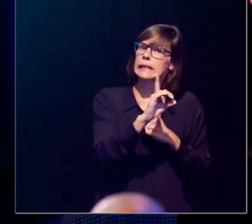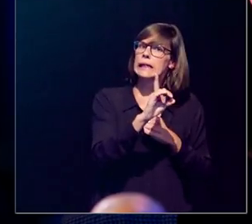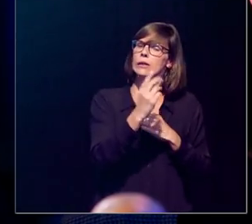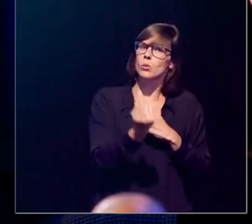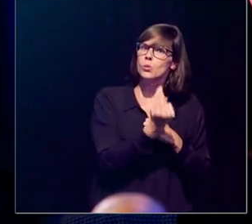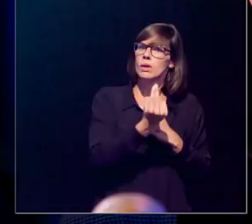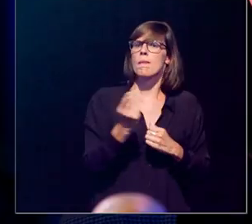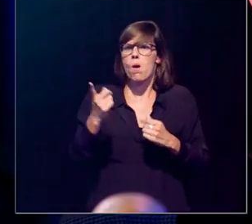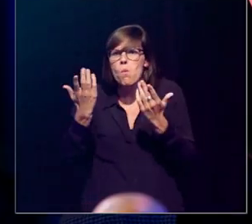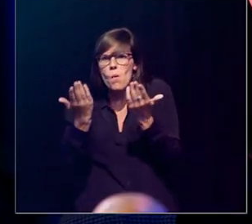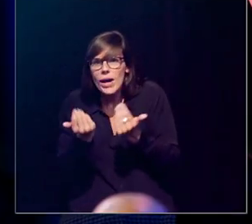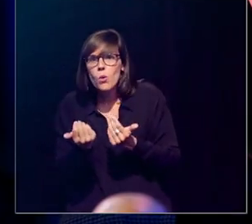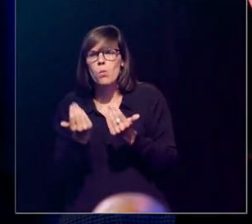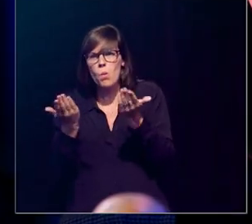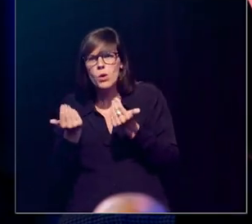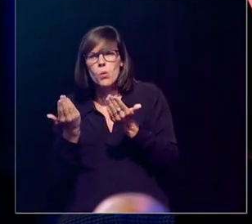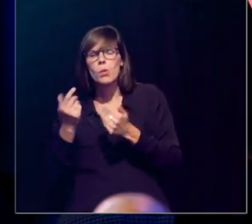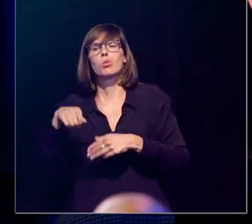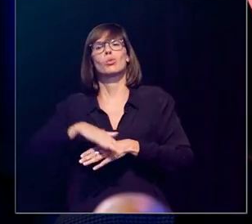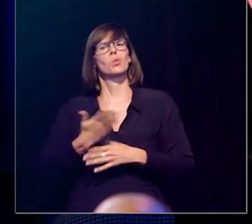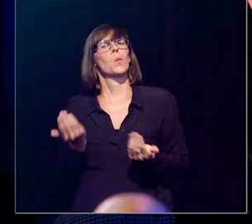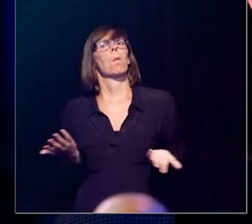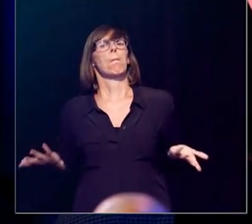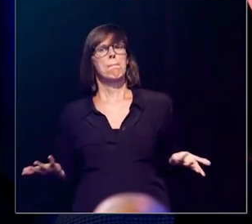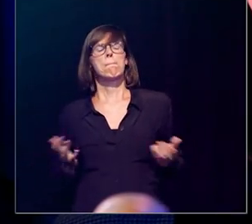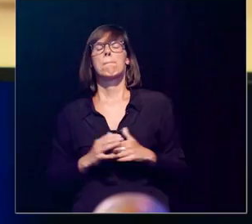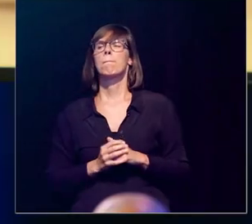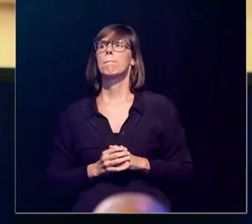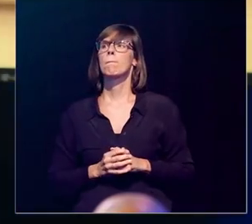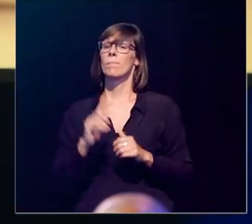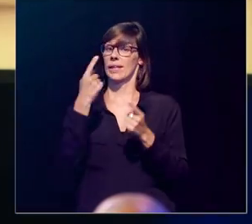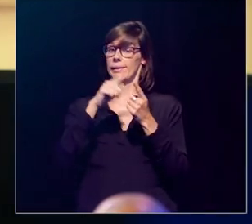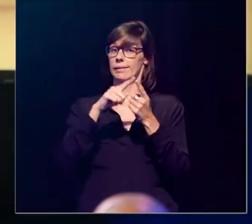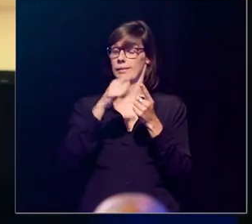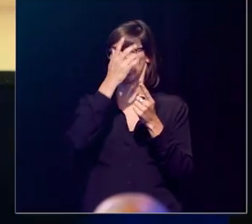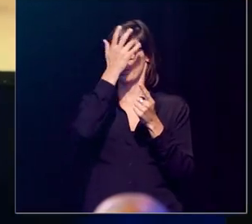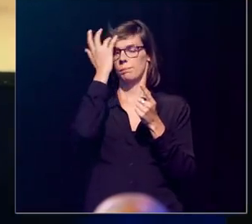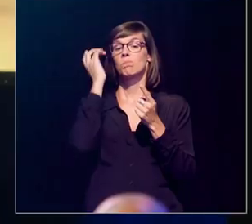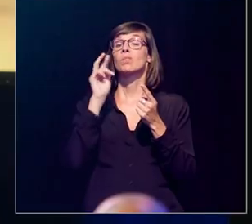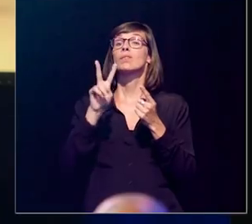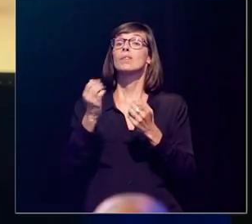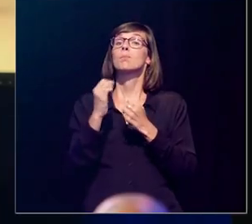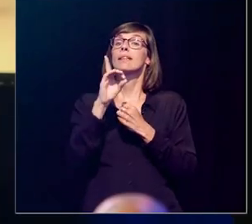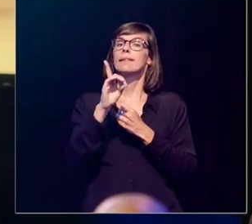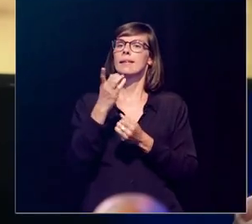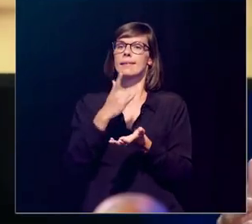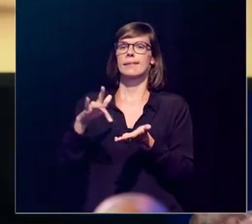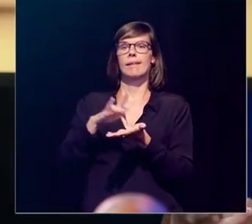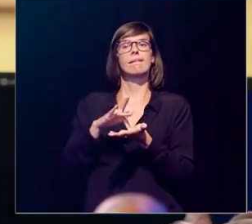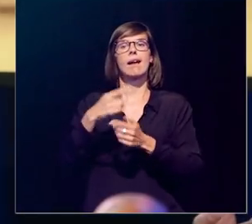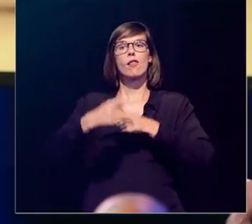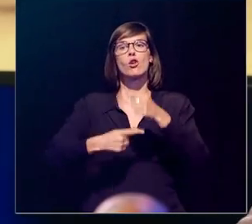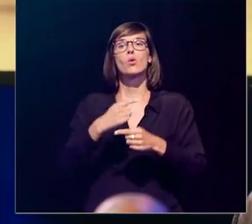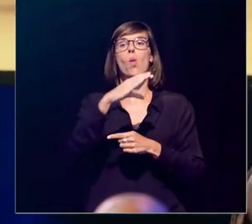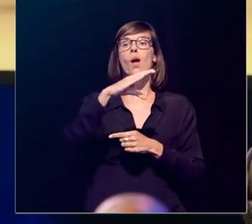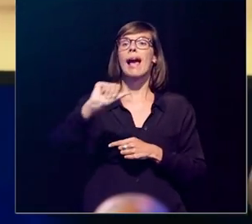zaak gemaakt voor vitamine D-supplementen. Maar waarom? Ik heb het al enkele keren gezegd. Waarom zouden we dat moeten doen? Wel, eerst en vooral,